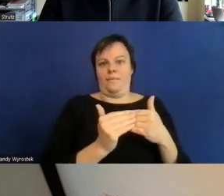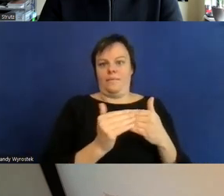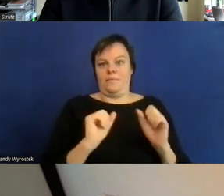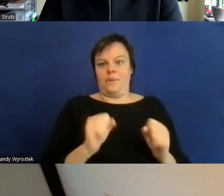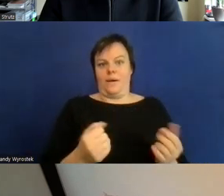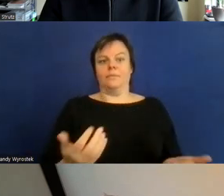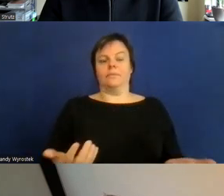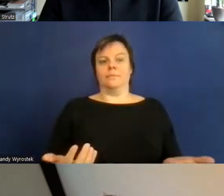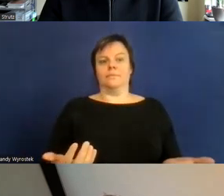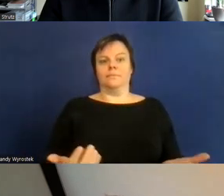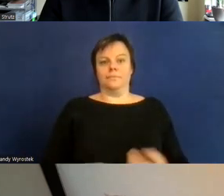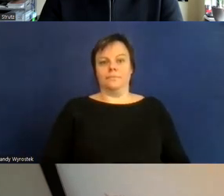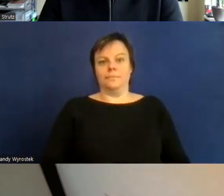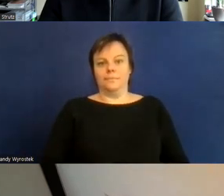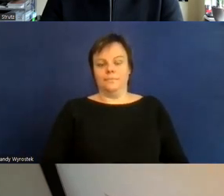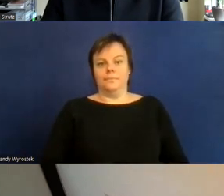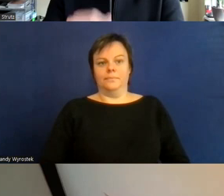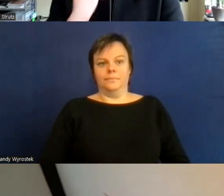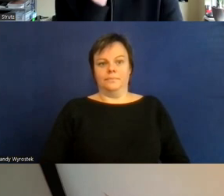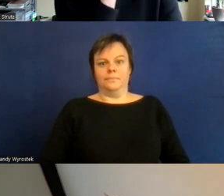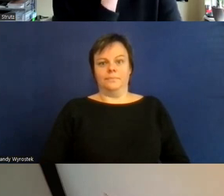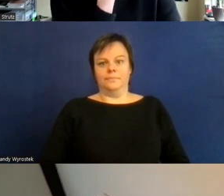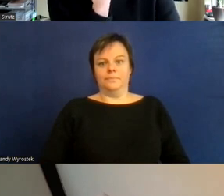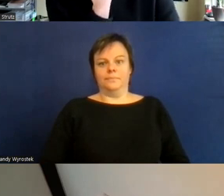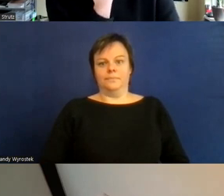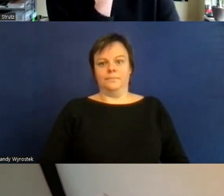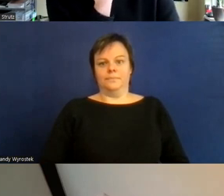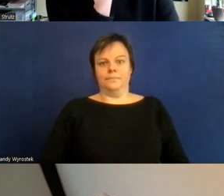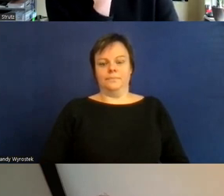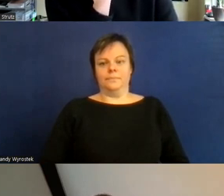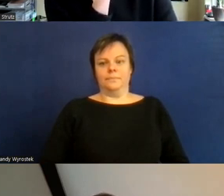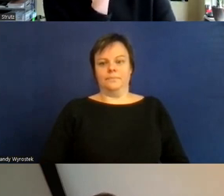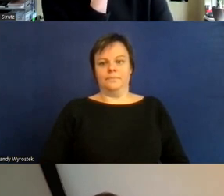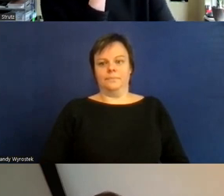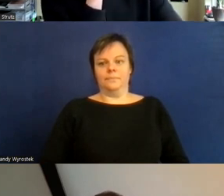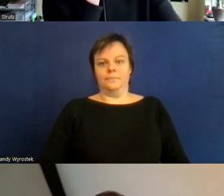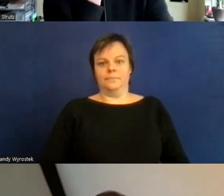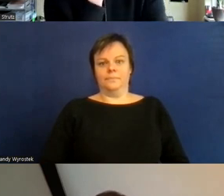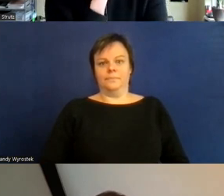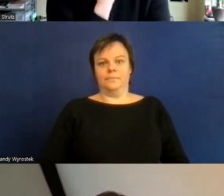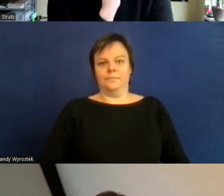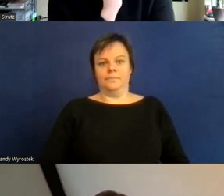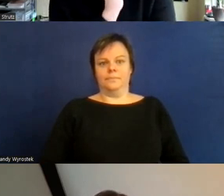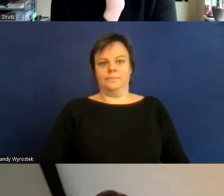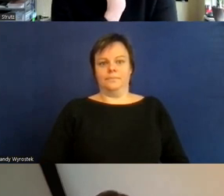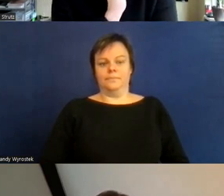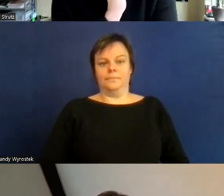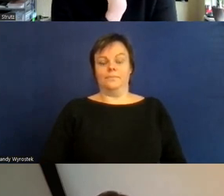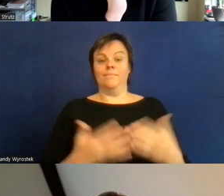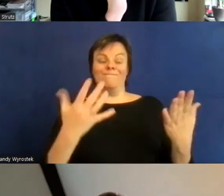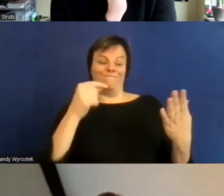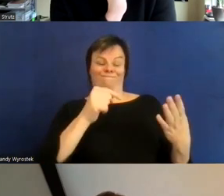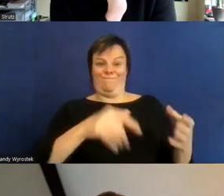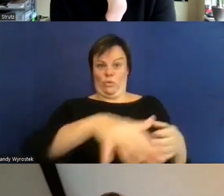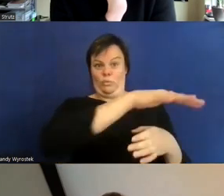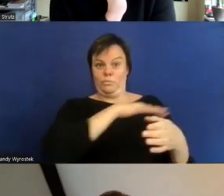was Herr Strutz ja gezeigt hat man möchte eine Umgebung nutzen eine erbaute designte Umgebung